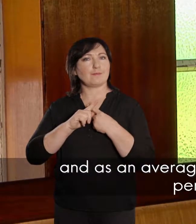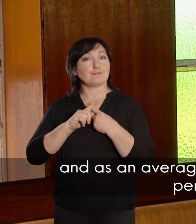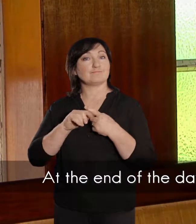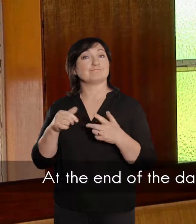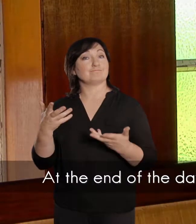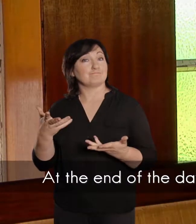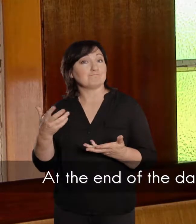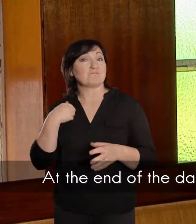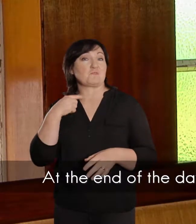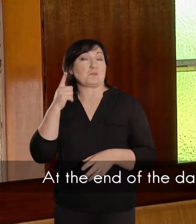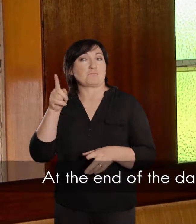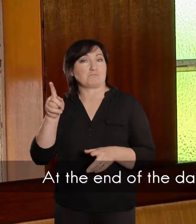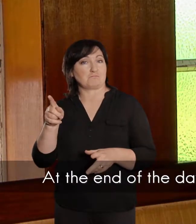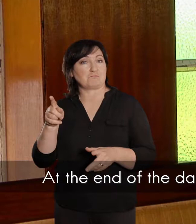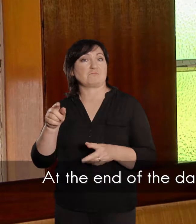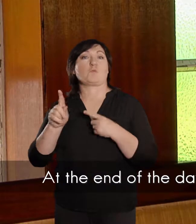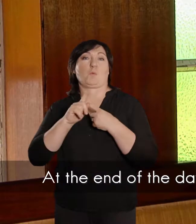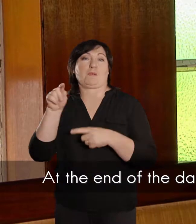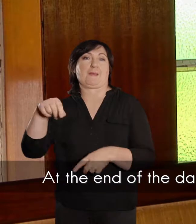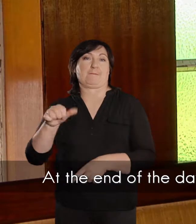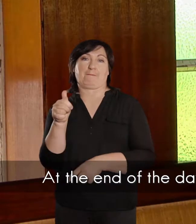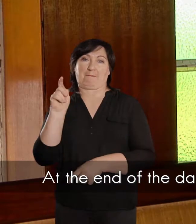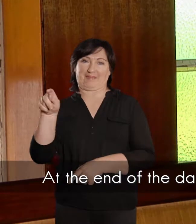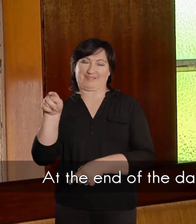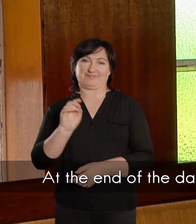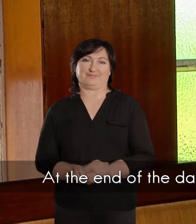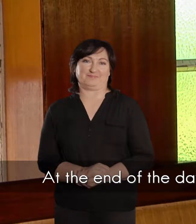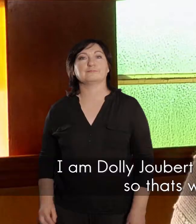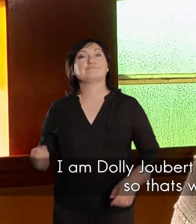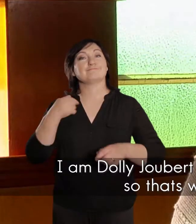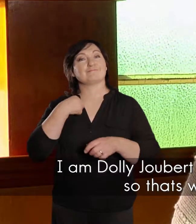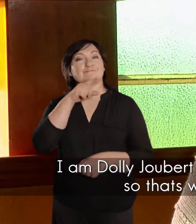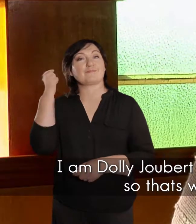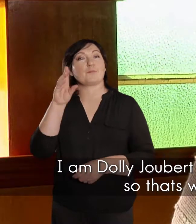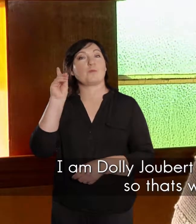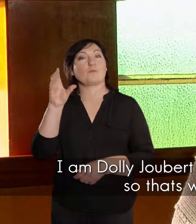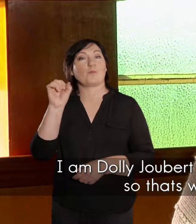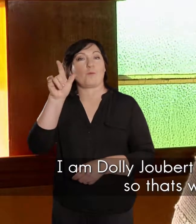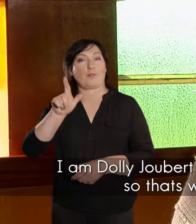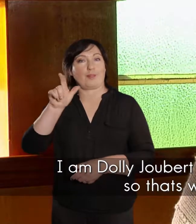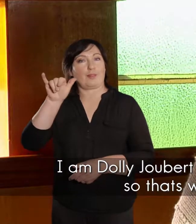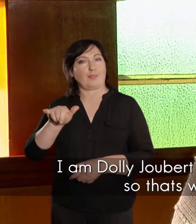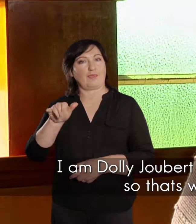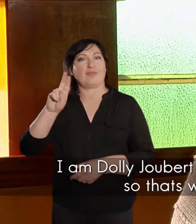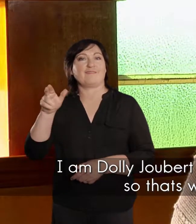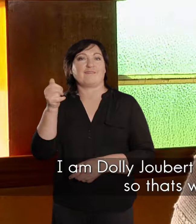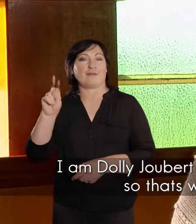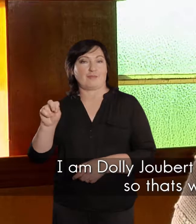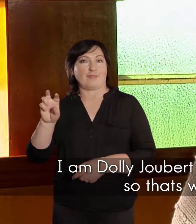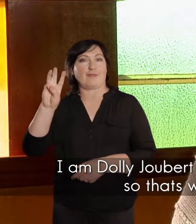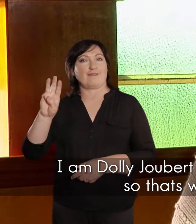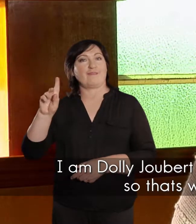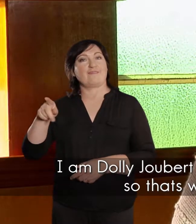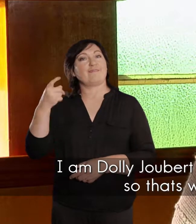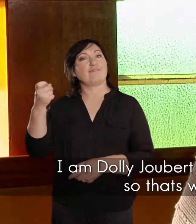en aan die einde van die dag toegehoor, maar dis die bevamde Pat Peterson. Ek is Dolly Joubeer van Wyk, die